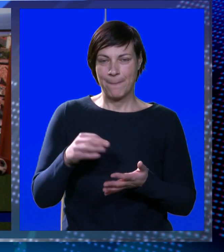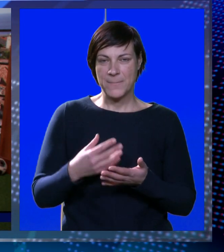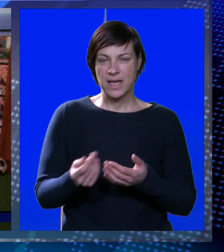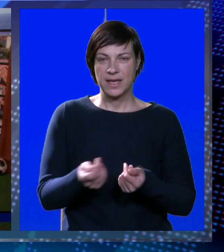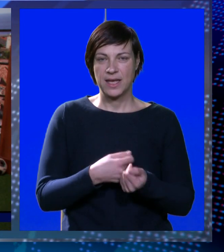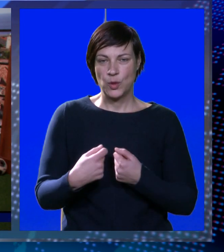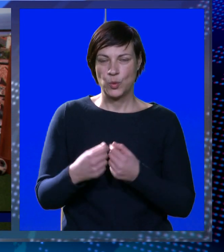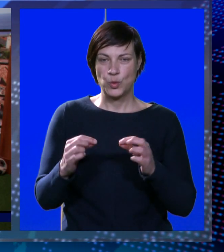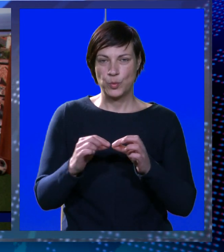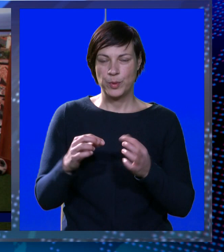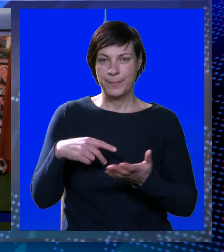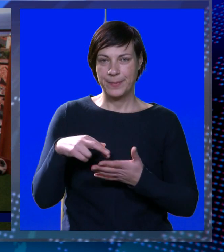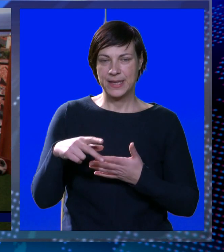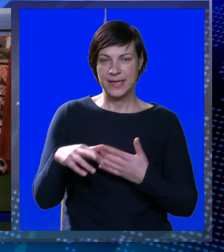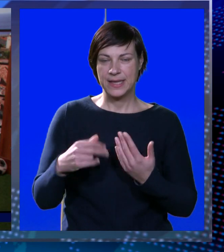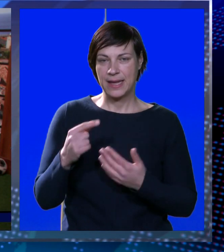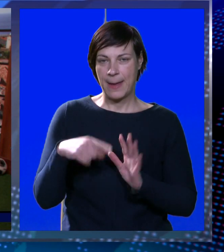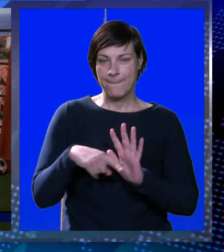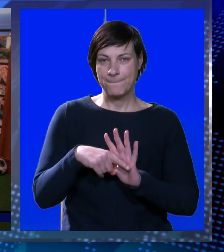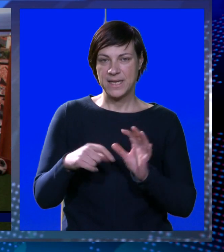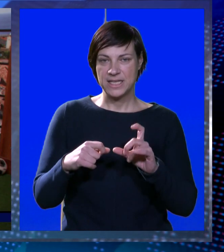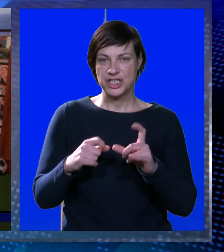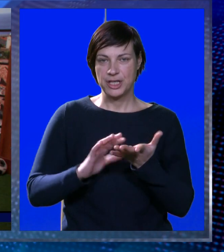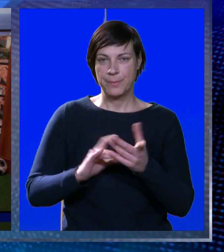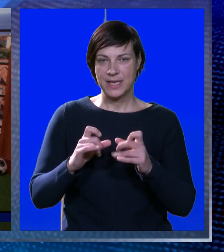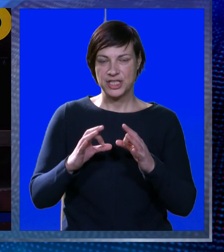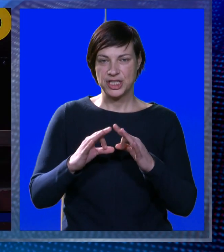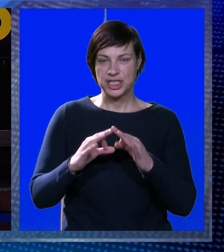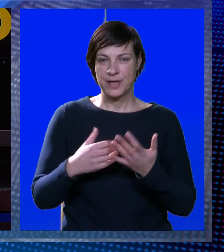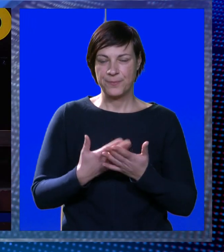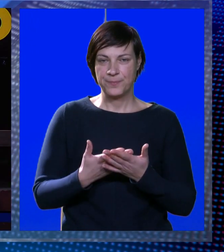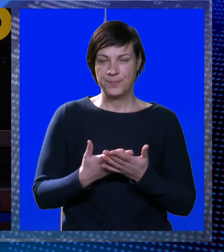V grupu B ide mini Čibača.